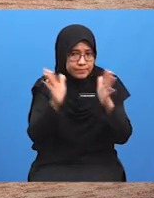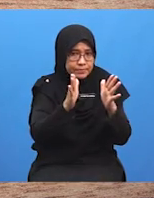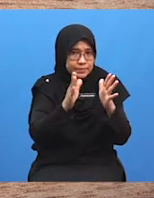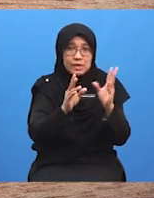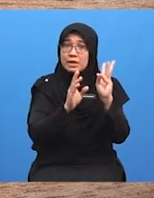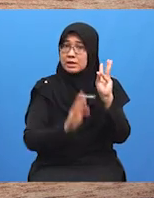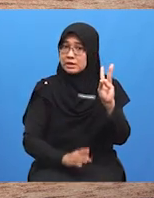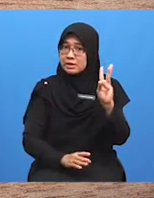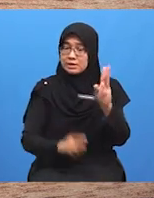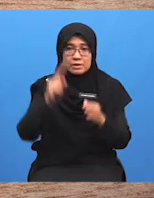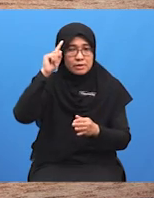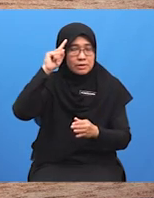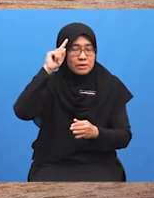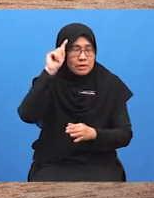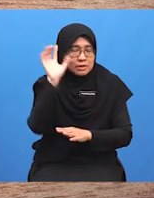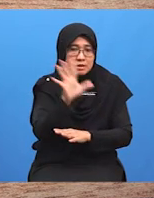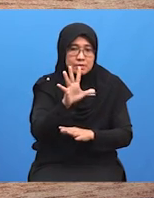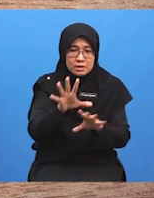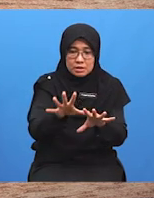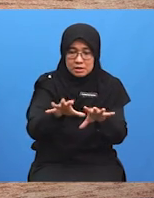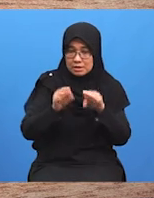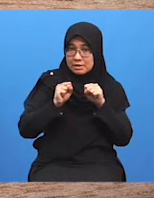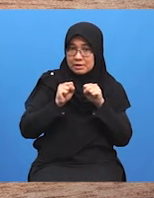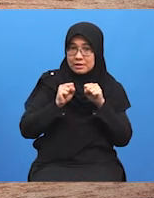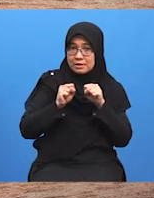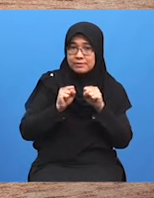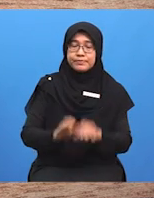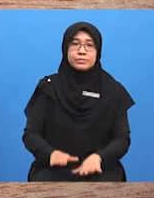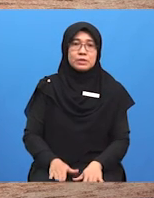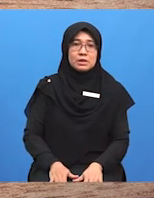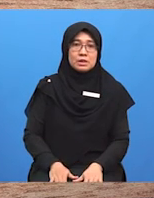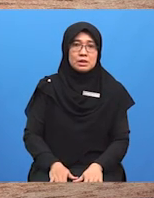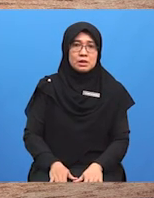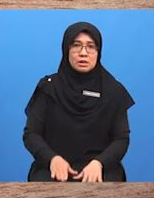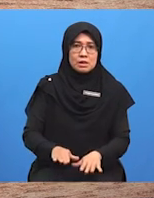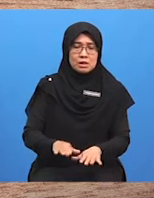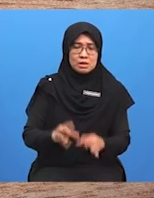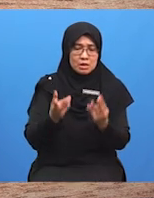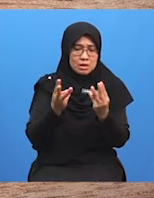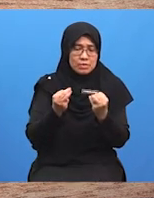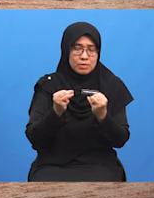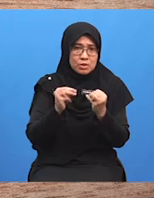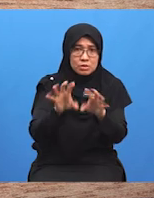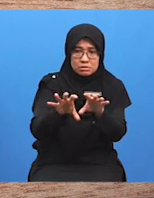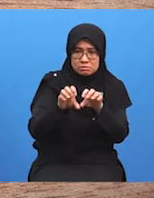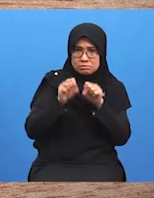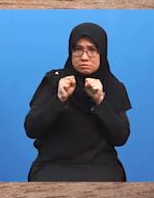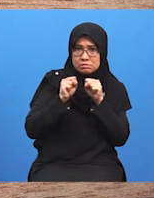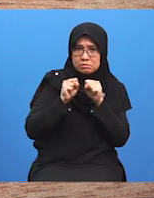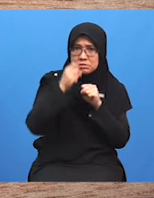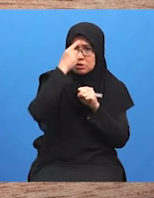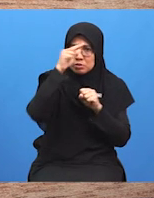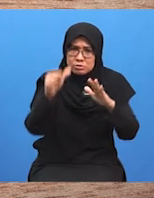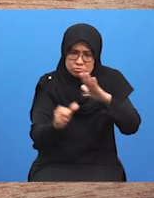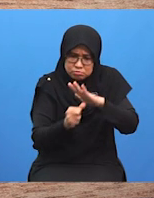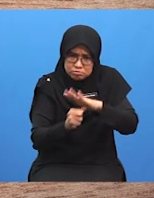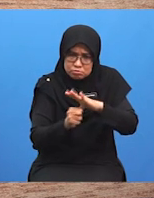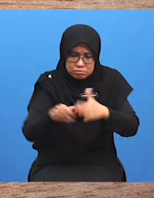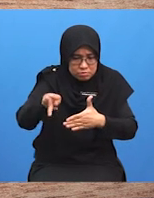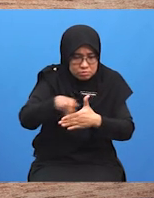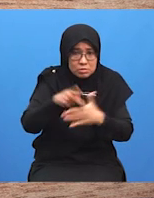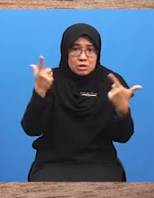perundingan